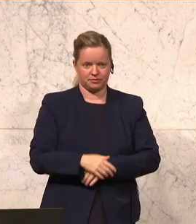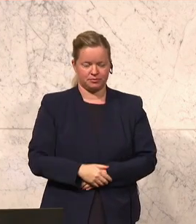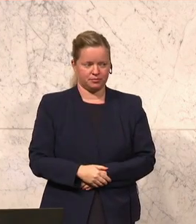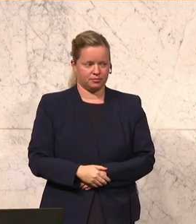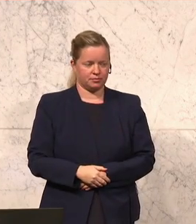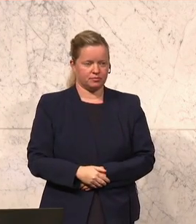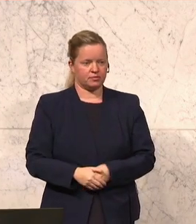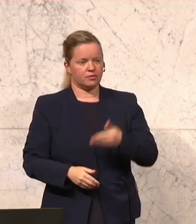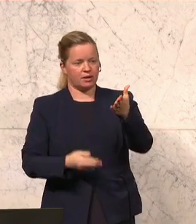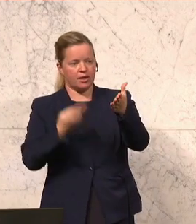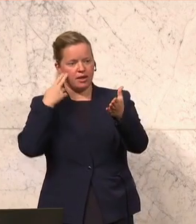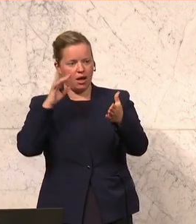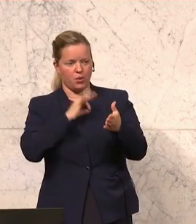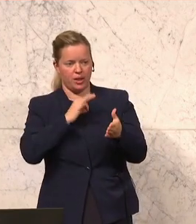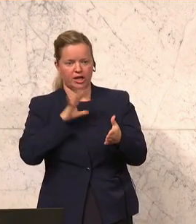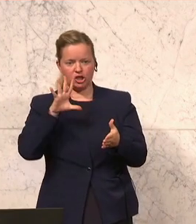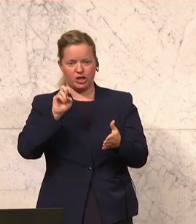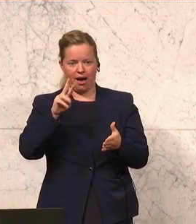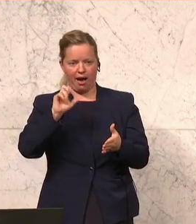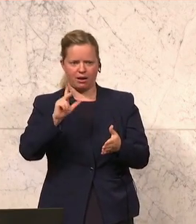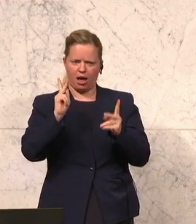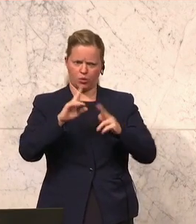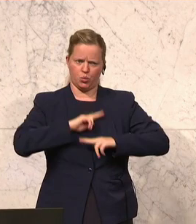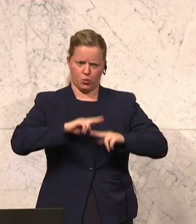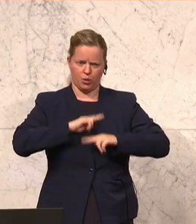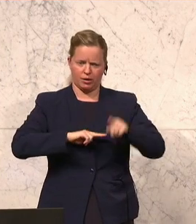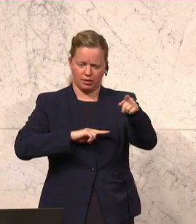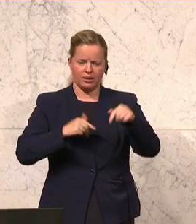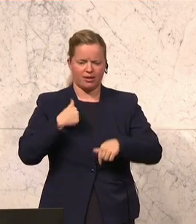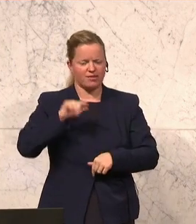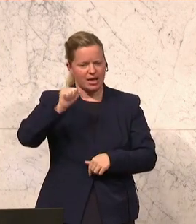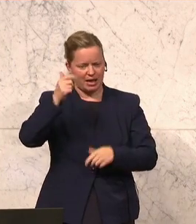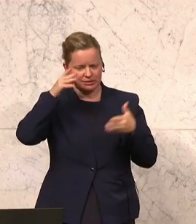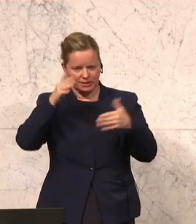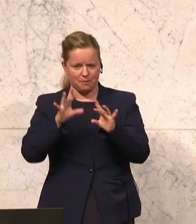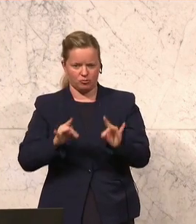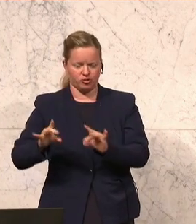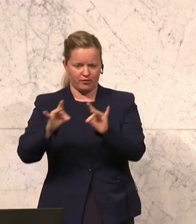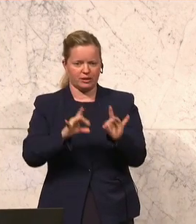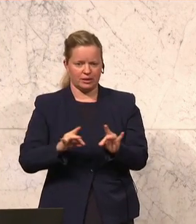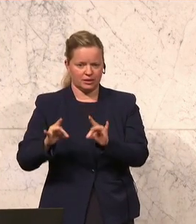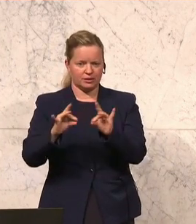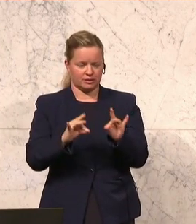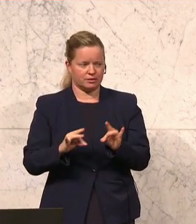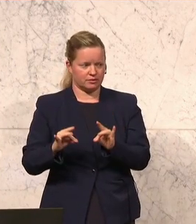Ich werde mich, Herr Kollege Scherer, ganz ruhig bleiben, ich werde mich in erster Linie natürlich mit dem beschäftigen, was die